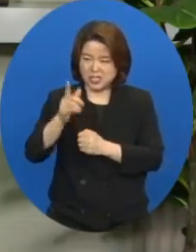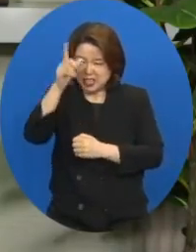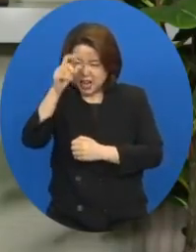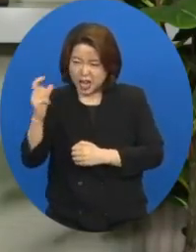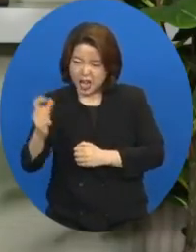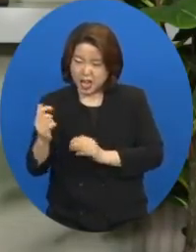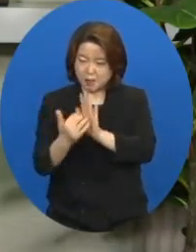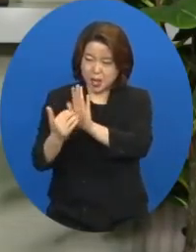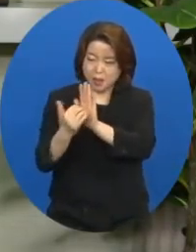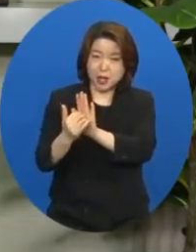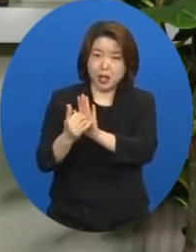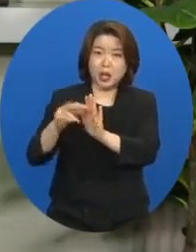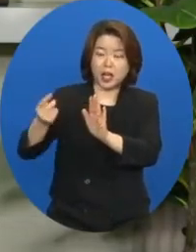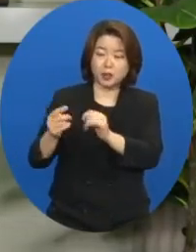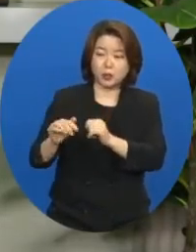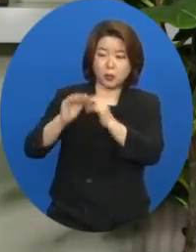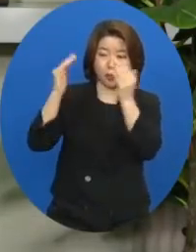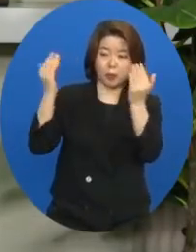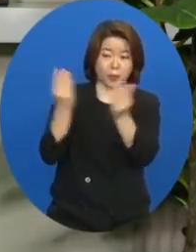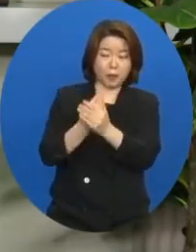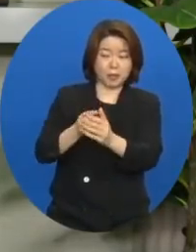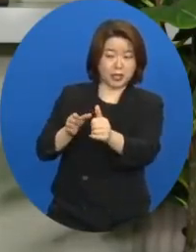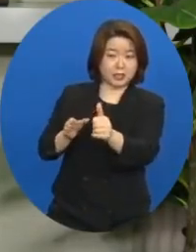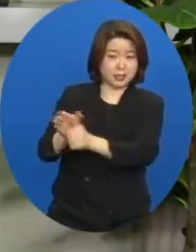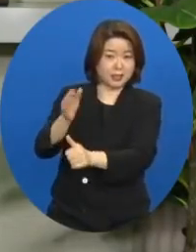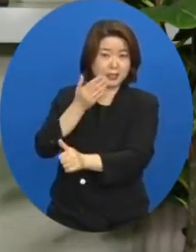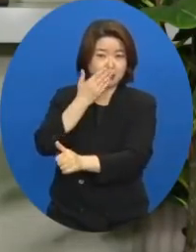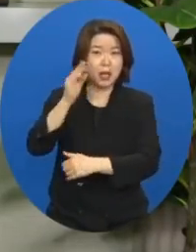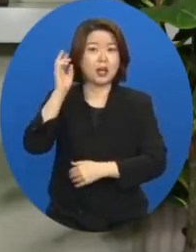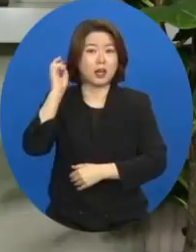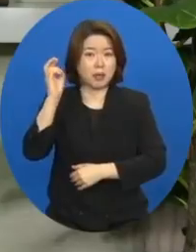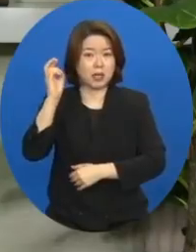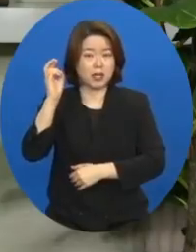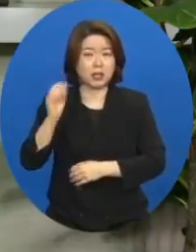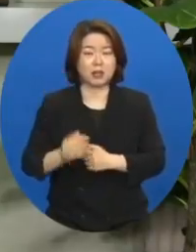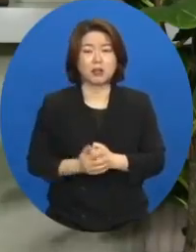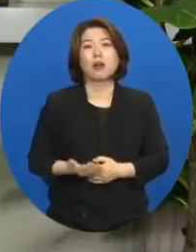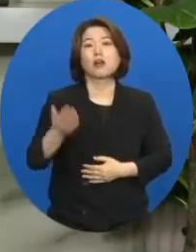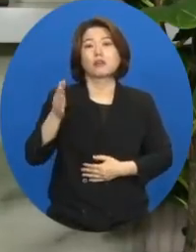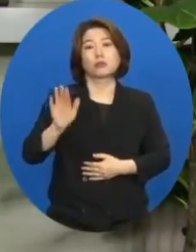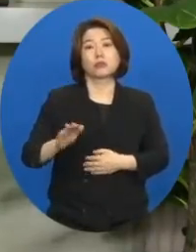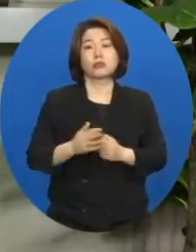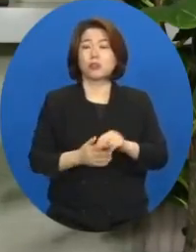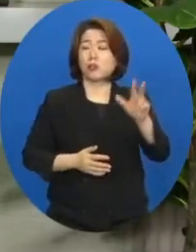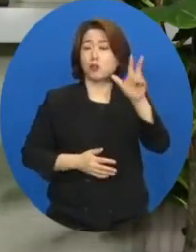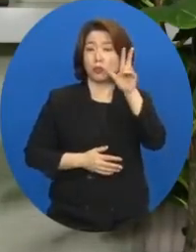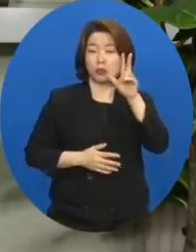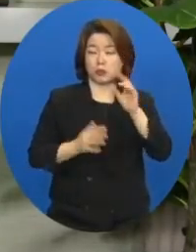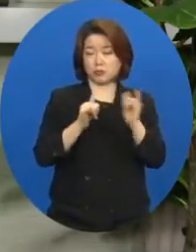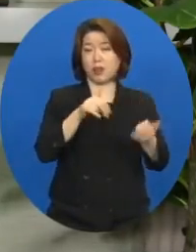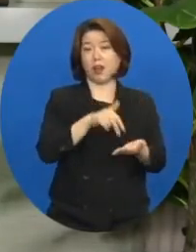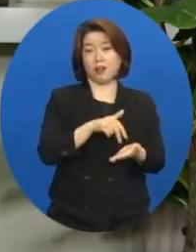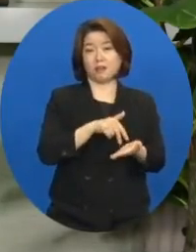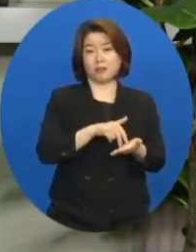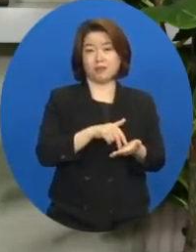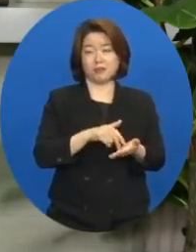해도 그들을 다 진멸했었을 것입니다. 그러나 여호수와가 사람인데